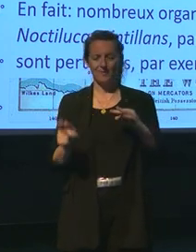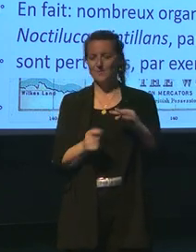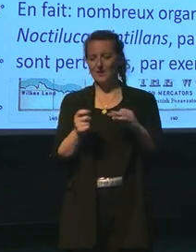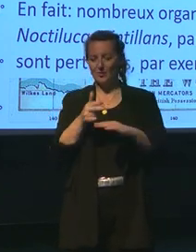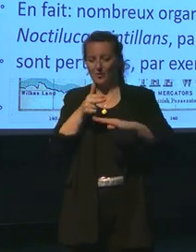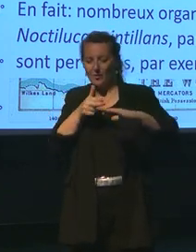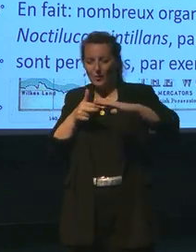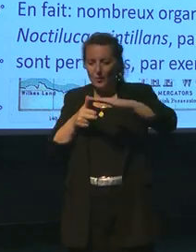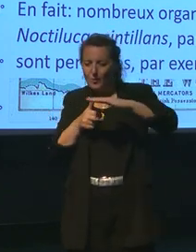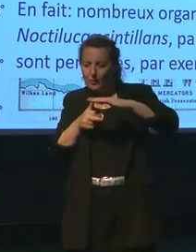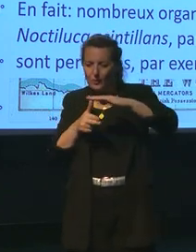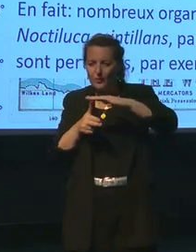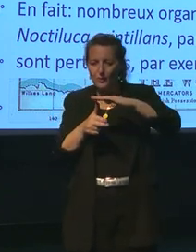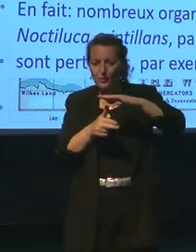essai